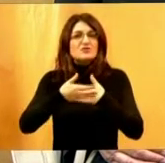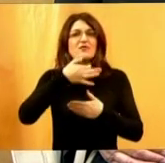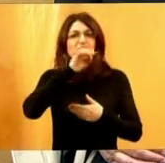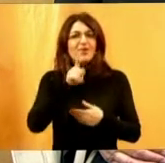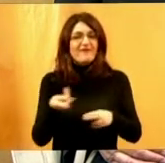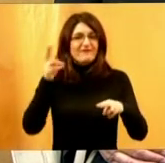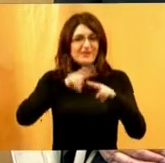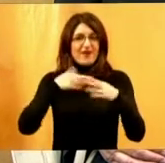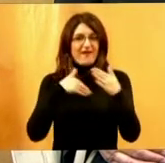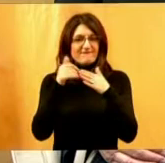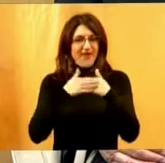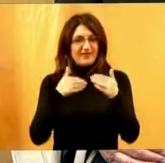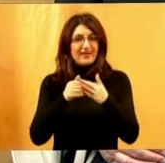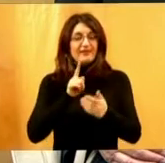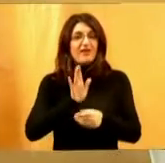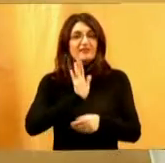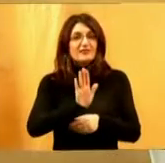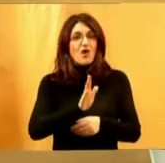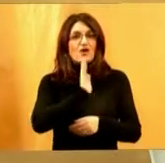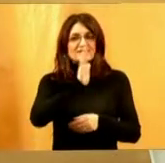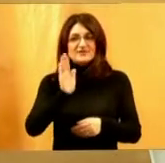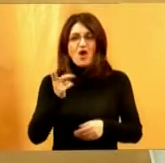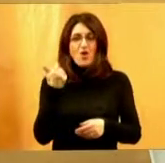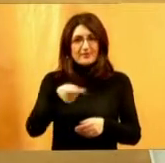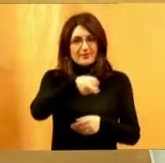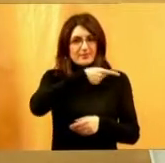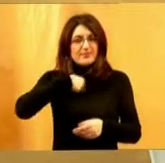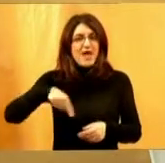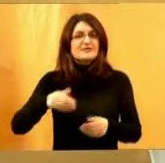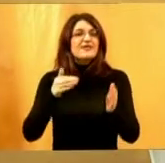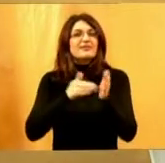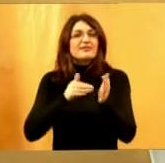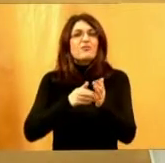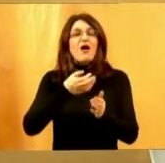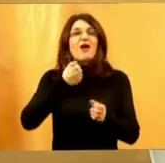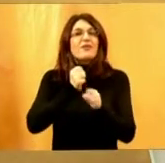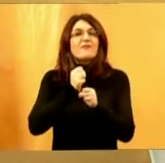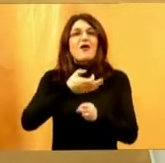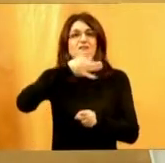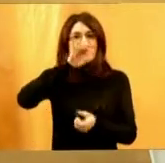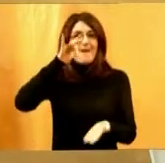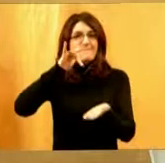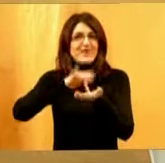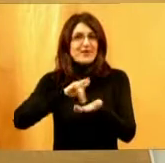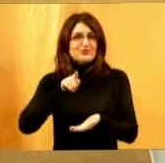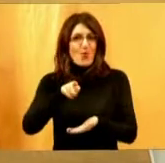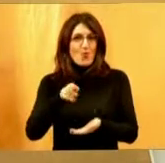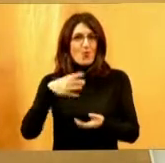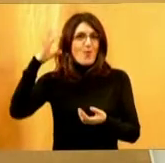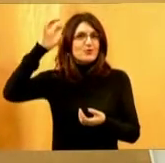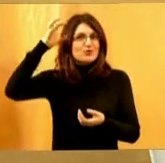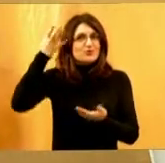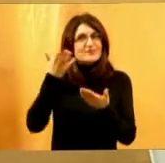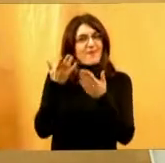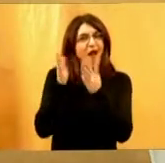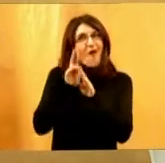kvalitetnijima i na taj način za svakoga od nas gradimo i bolje mjesto pod suncem. Točno. Recite mi,